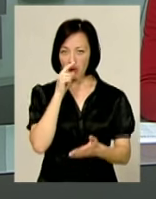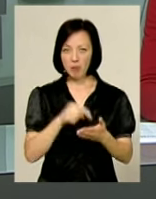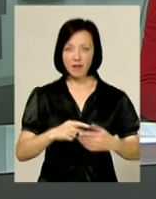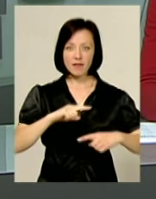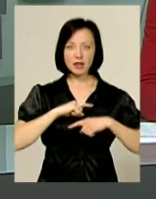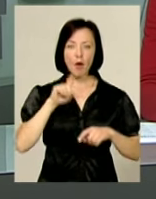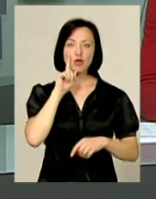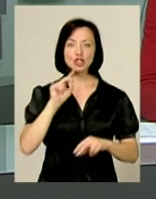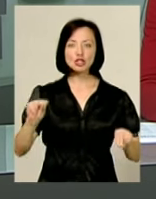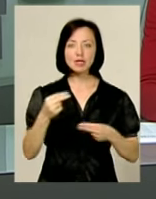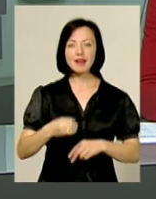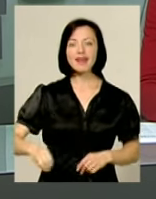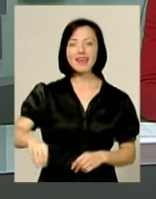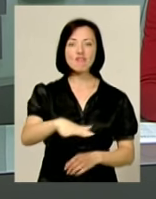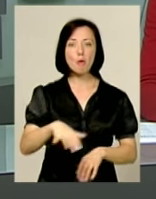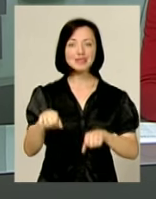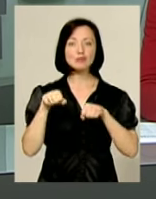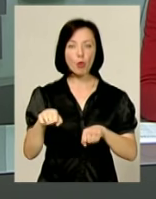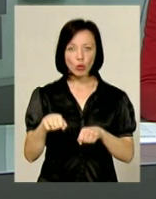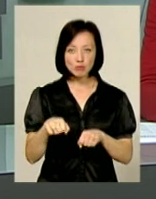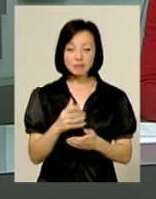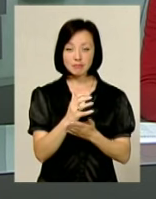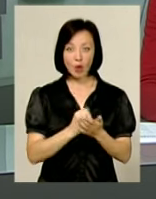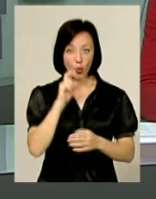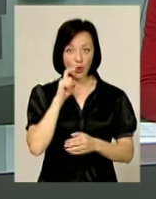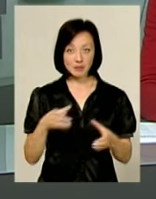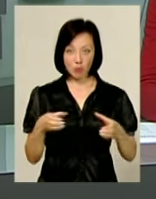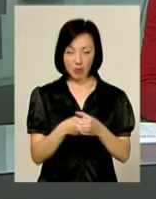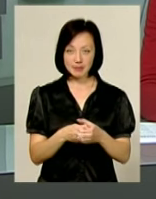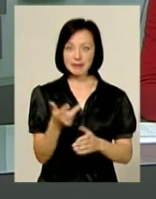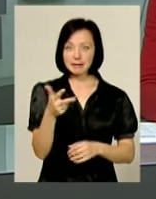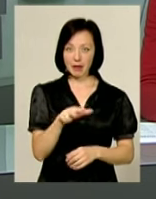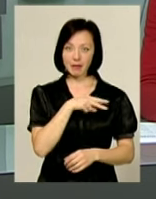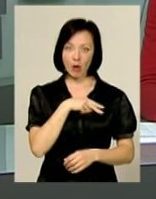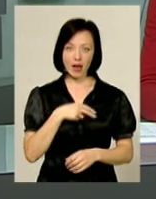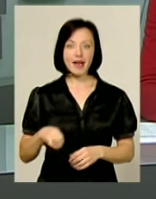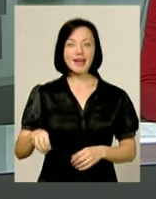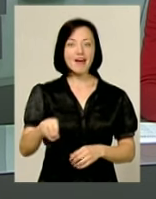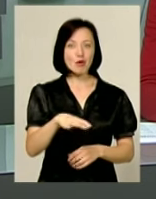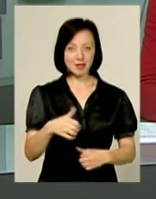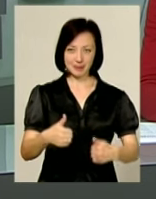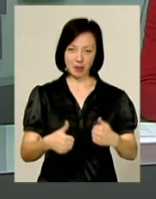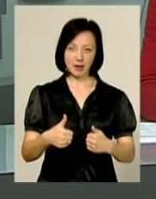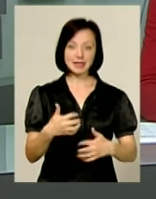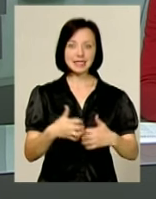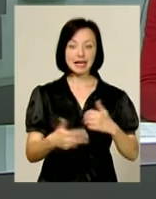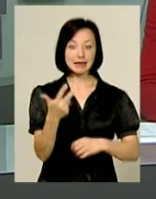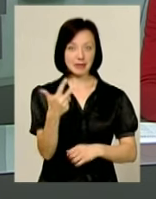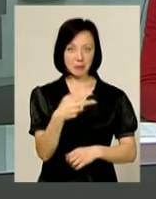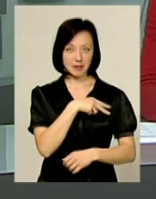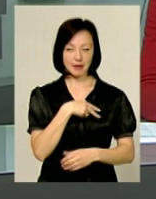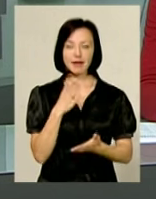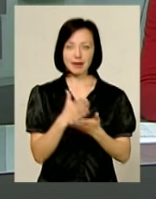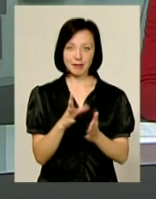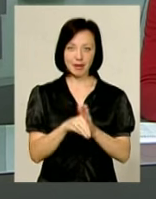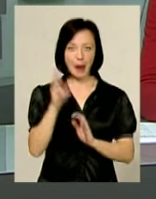чемпіонату Європи із боксу. У скарбничці української збірної вже три нагороди європейської першості. Серед тріо призерів